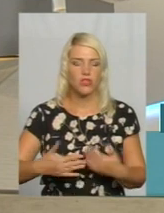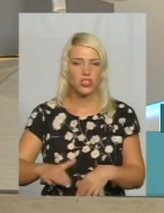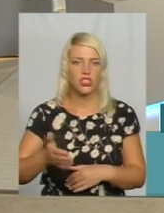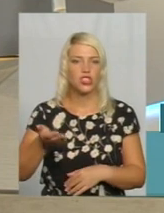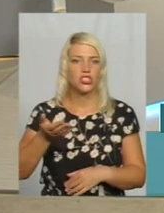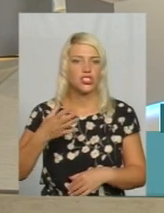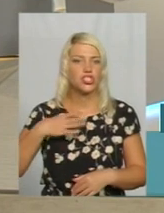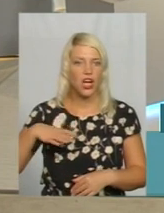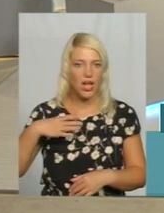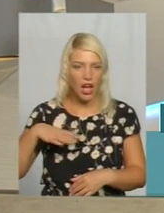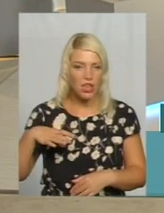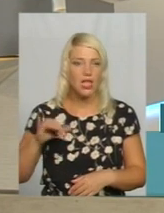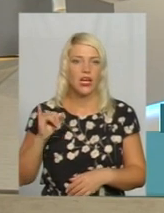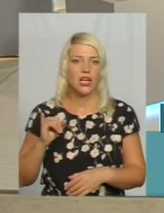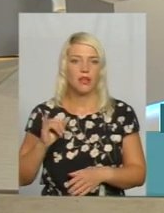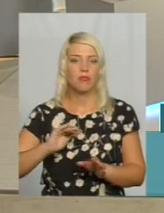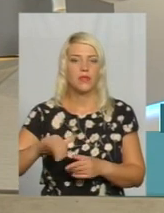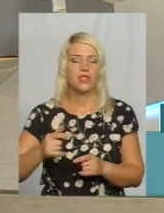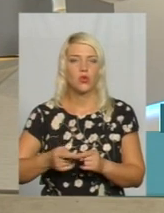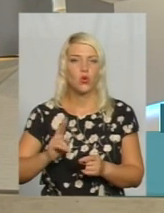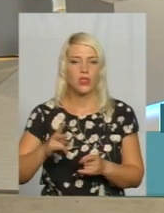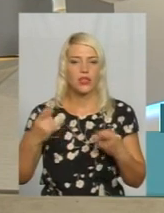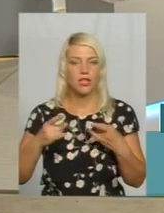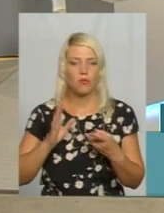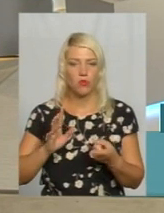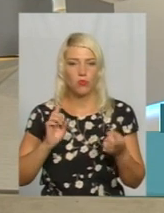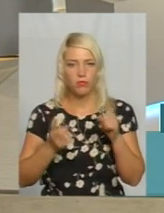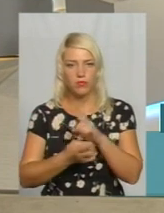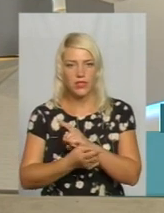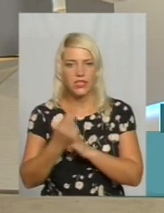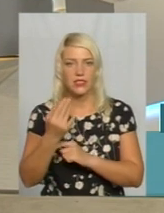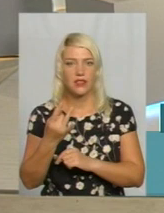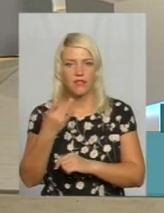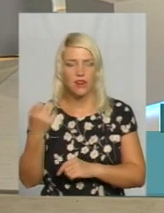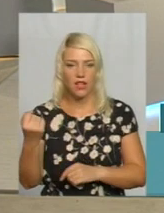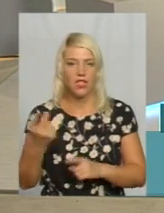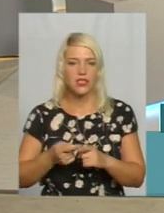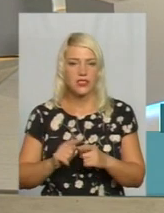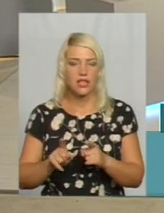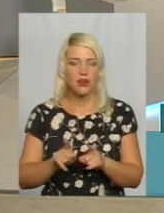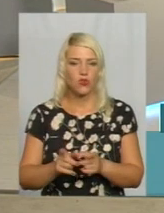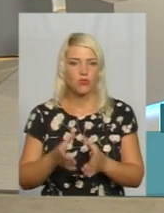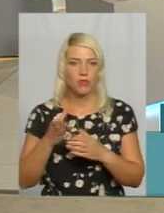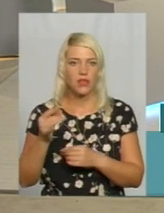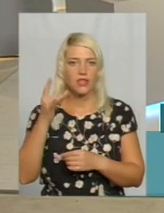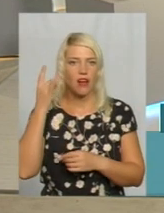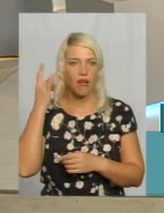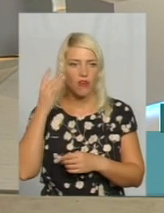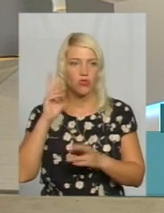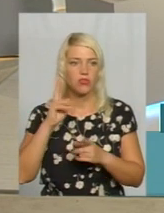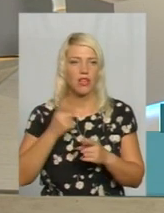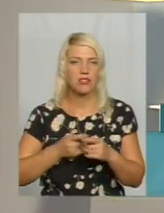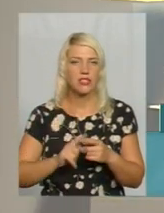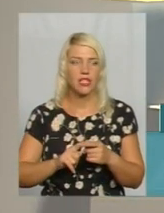після того, як телебачення стане цифровим, в будь-якому випадку це вплине також і на радіо. От як